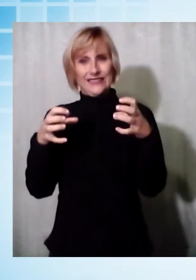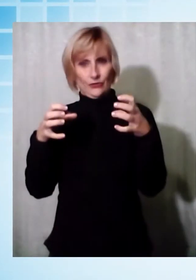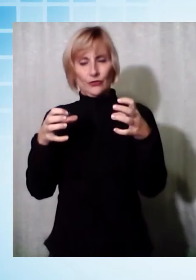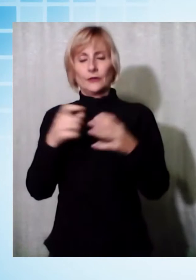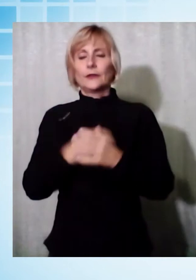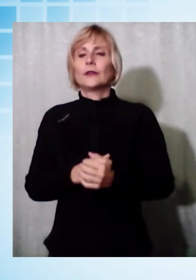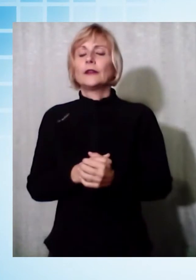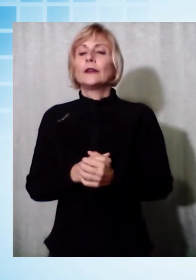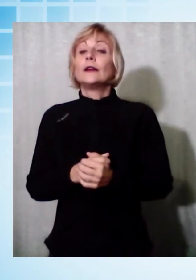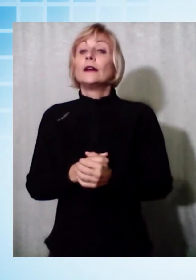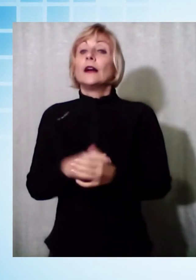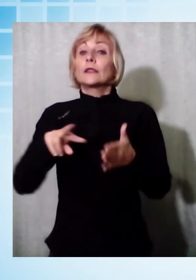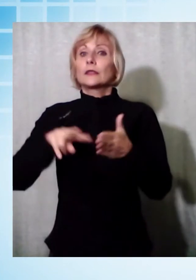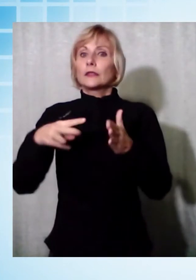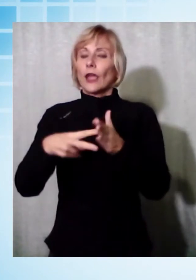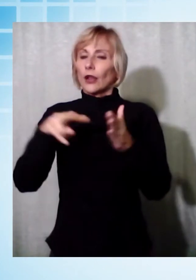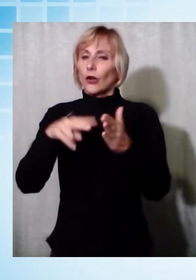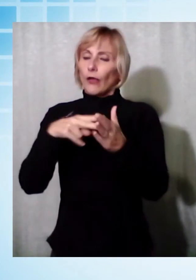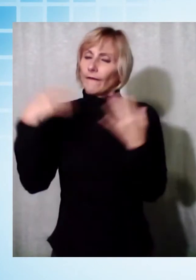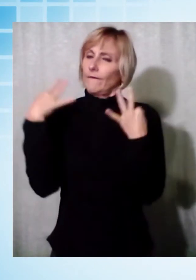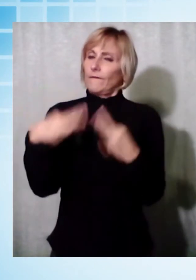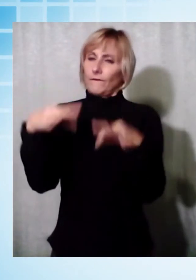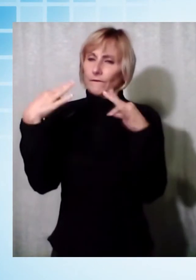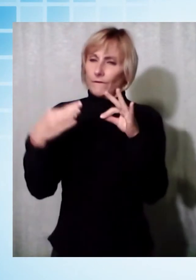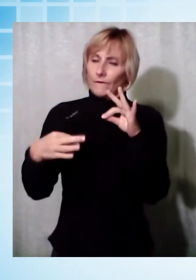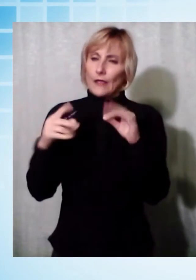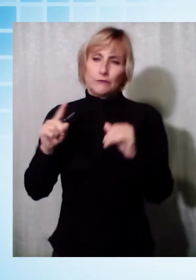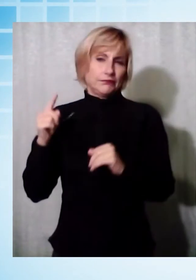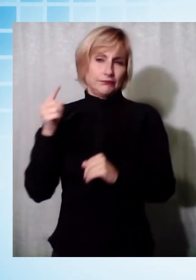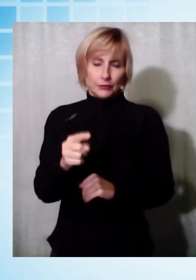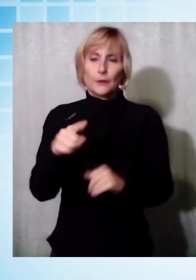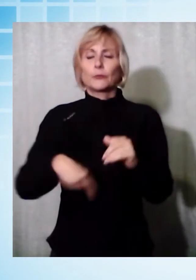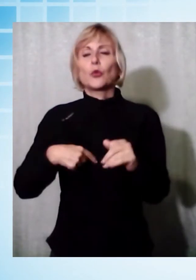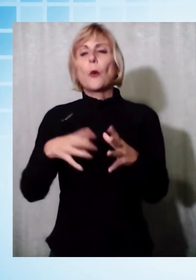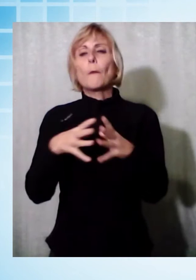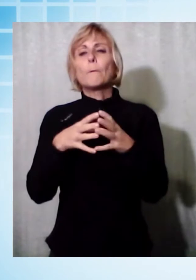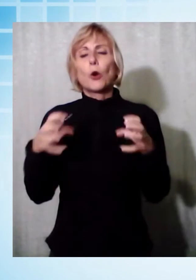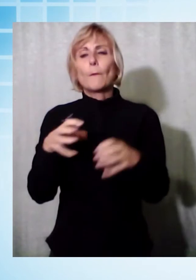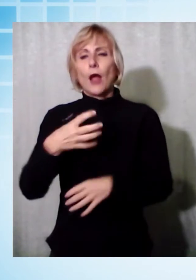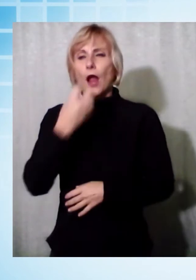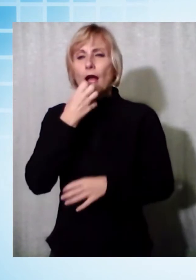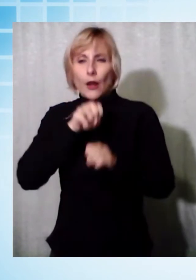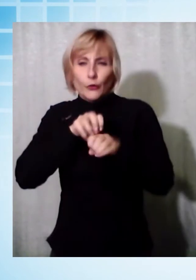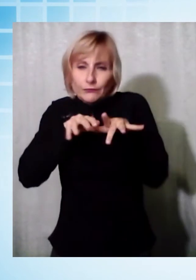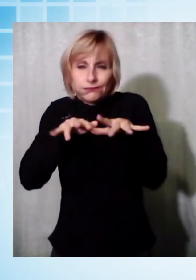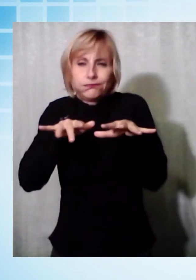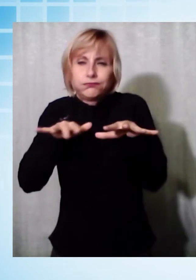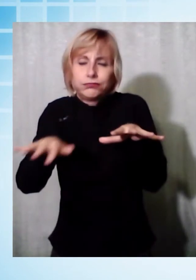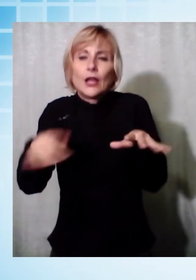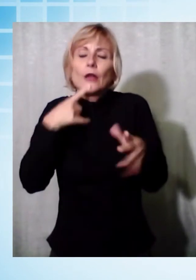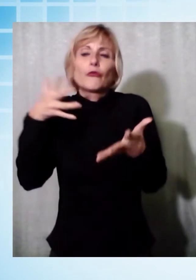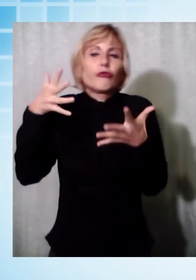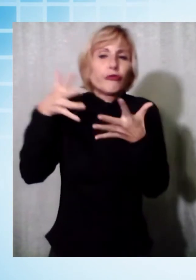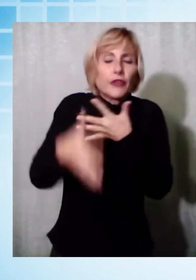tecnologia per gli impianti, sarà installata una pompa di calore ed un impianto di purificazione dell'aria con filtri elettronici